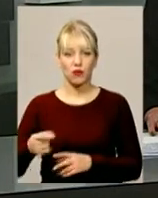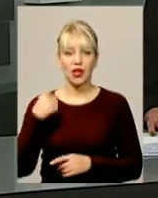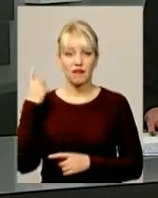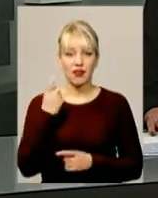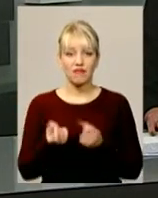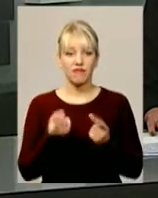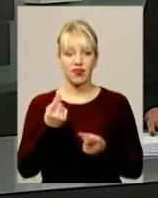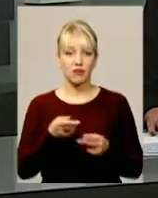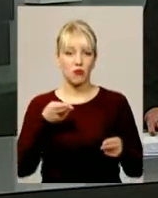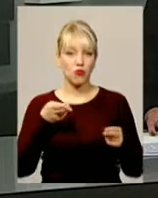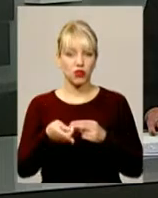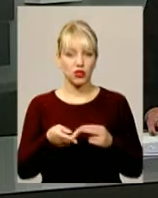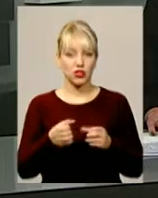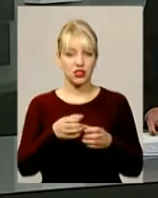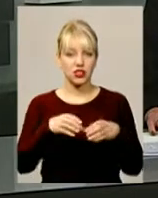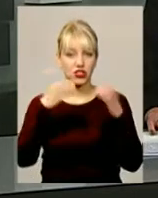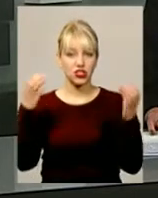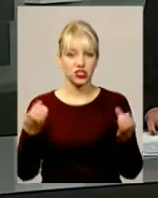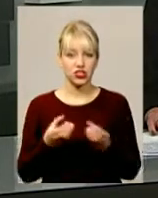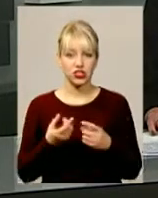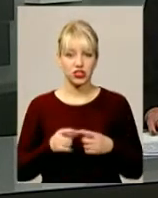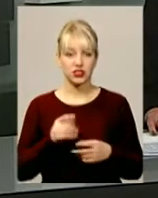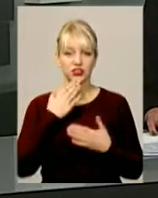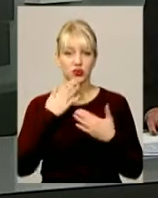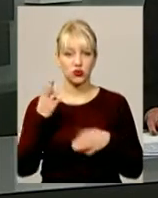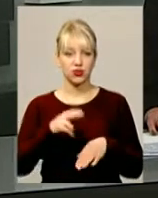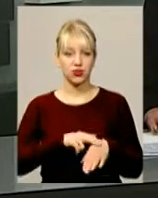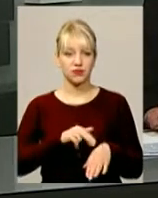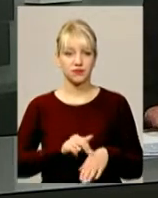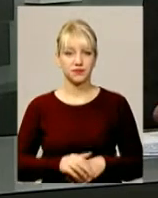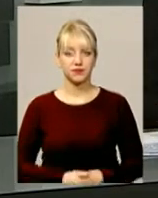виявили порізані шини у своїх автівках та звернулися до правоохоронців.